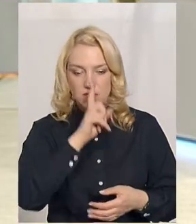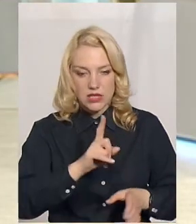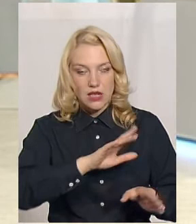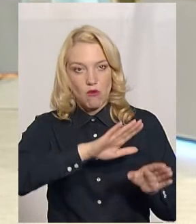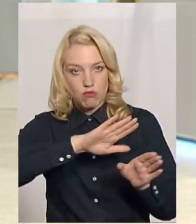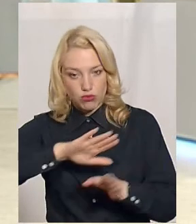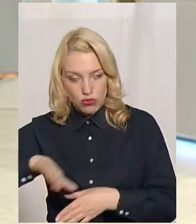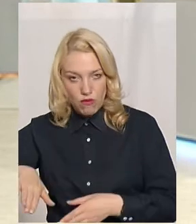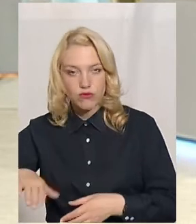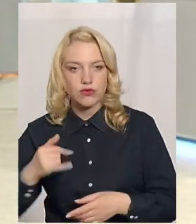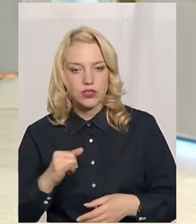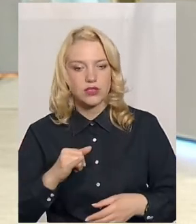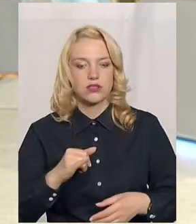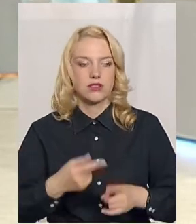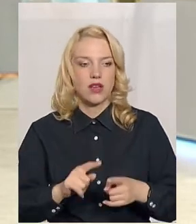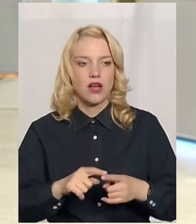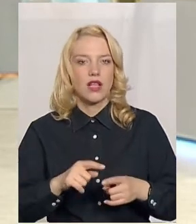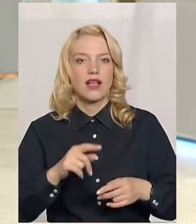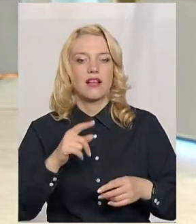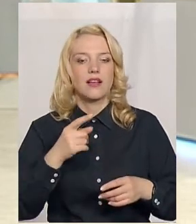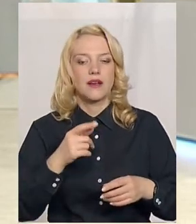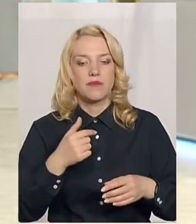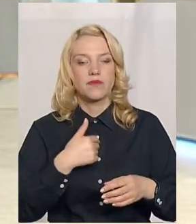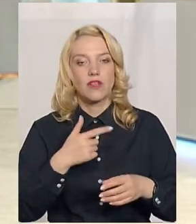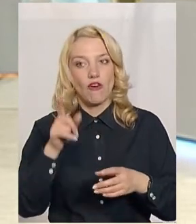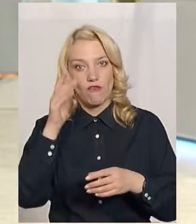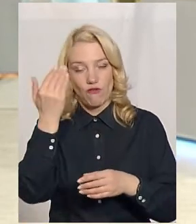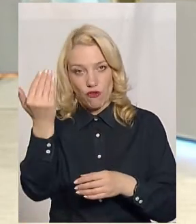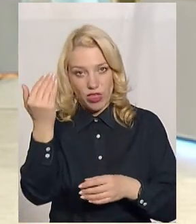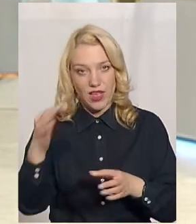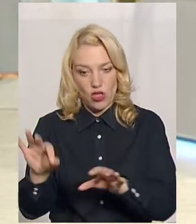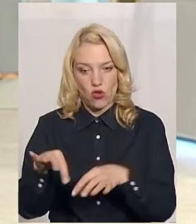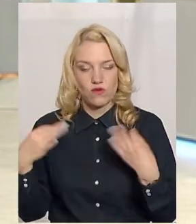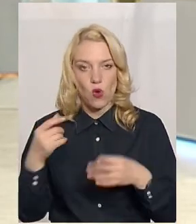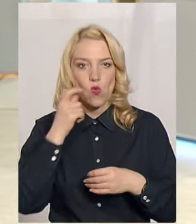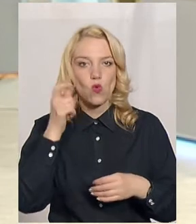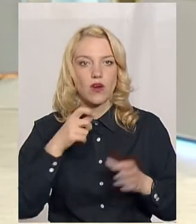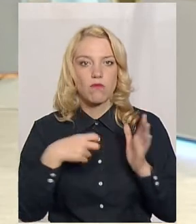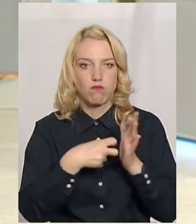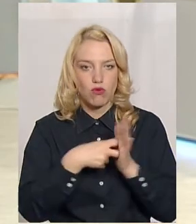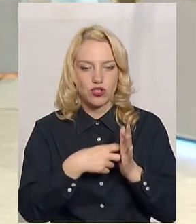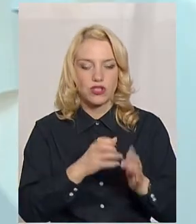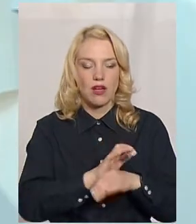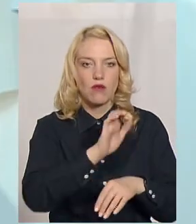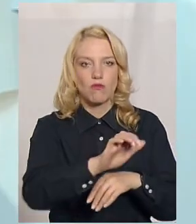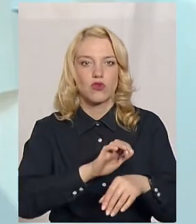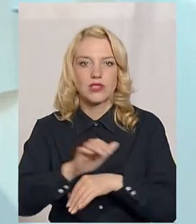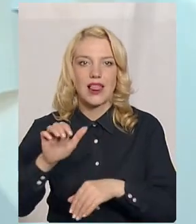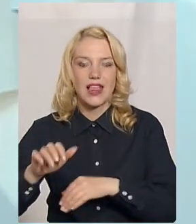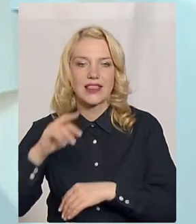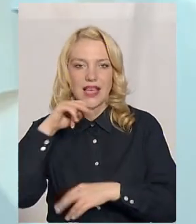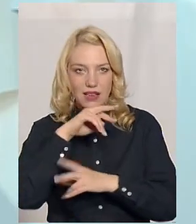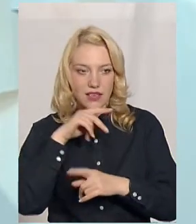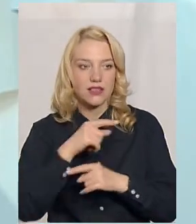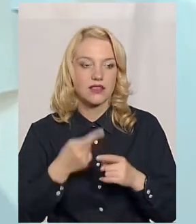дозволено, ліка відправляти почтою заборонено. Вони дозволили через Укрпочту, тільки через Укрпочту. І ці посилки з ліками